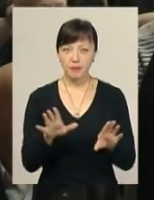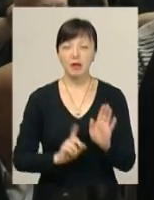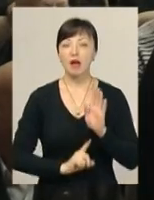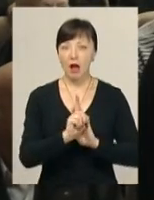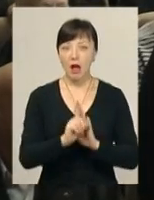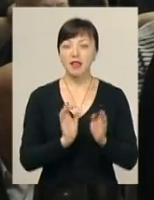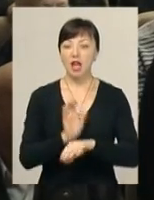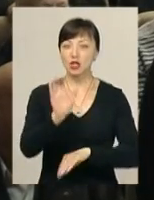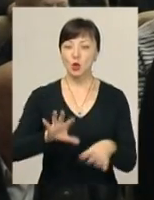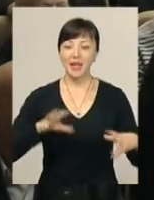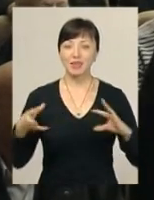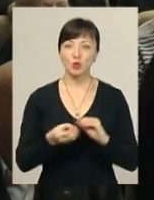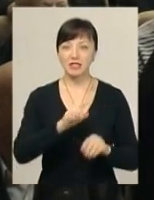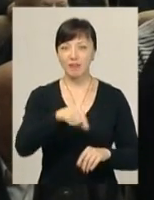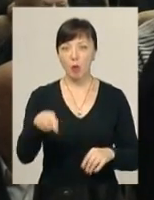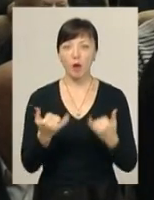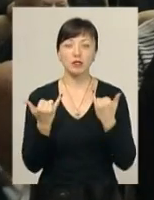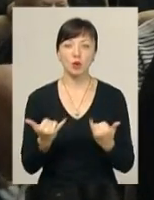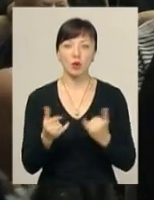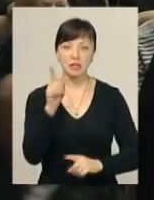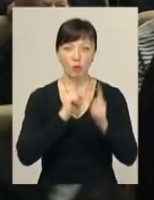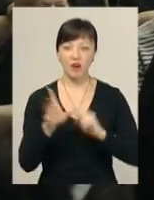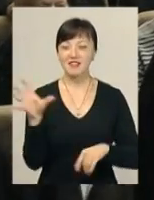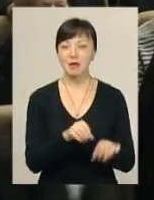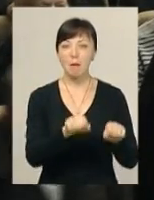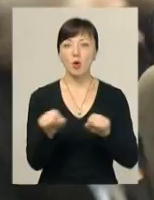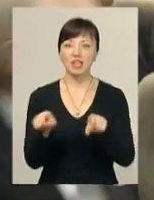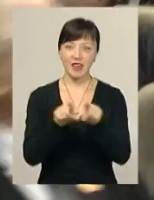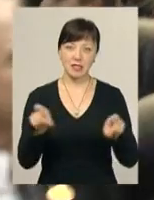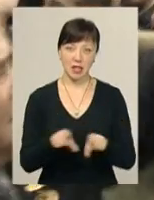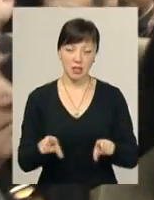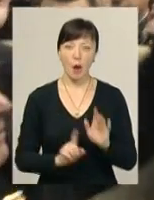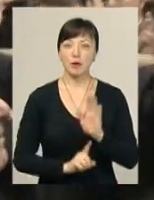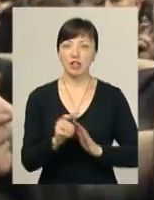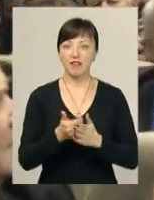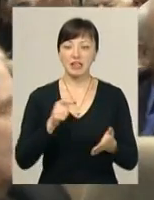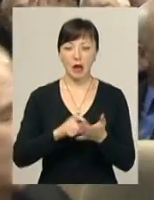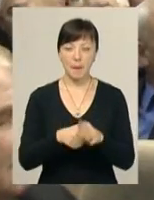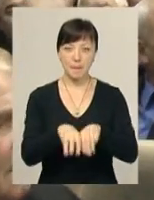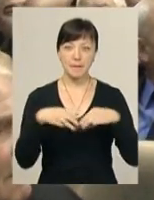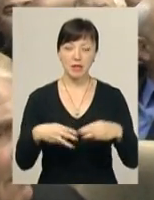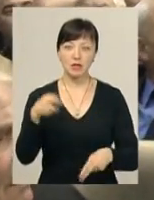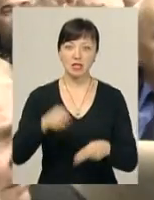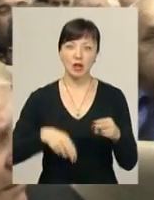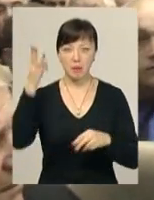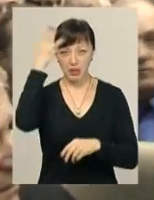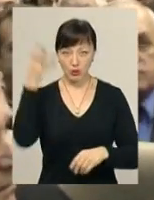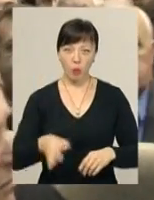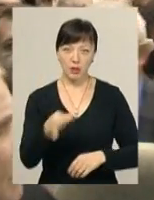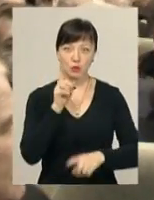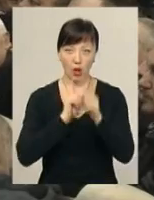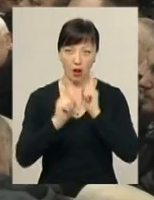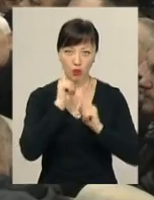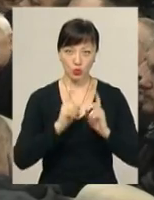початку надійшлють резолюцію з вимогами сьогоднішніх зборів в усі можливі інстанції, починаючи від Кабміну, закінчуючи Хмельницькою обласною